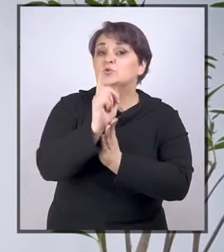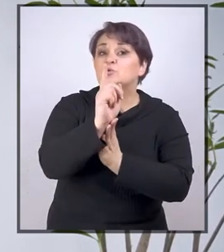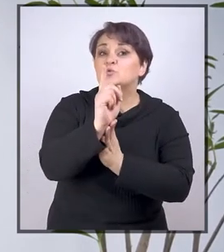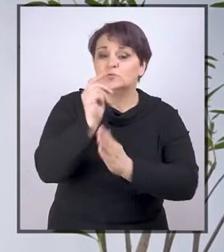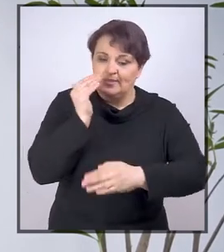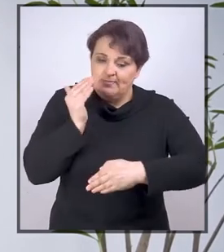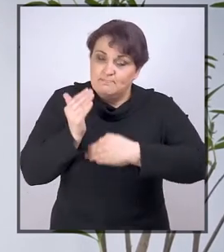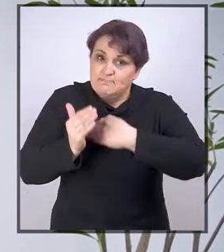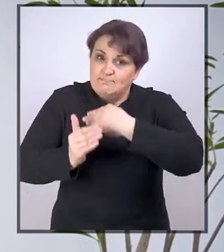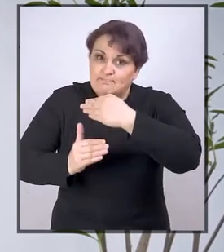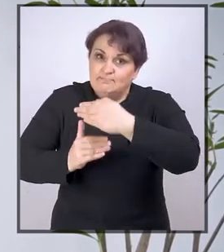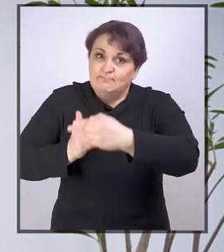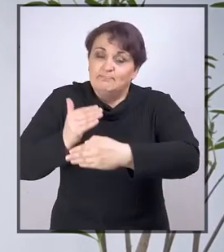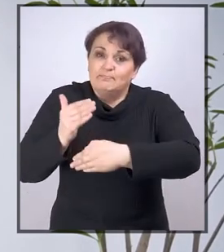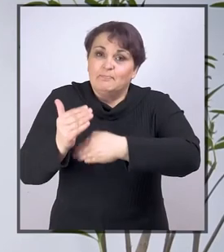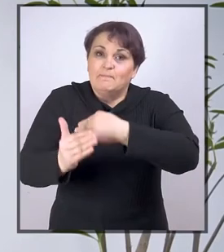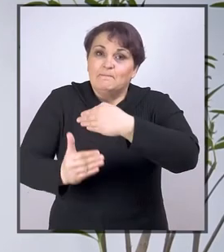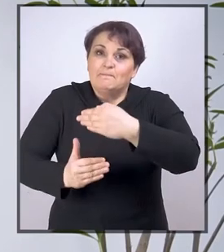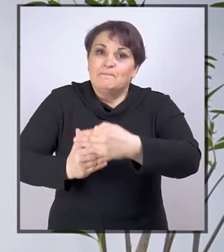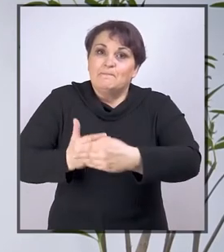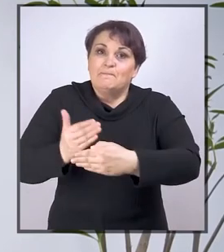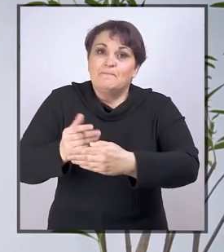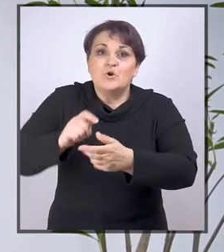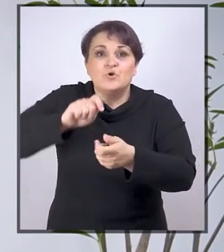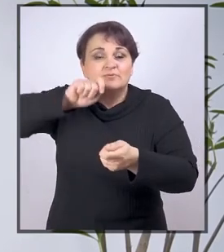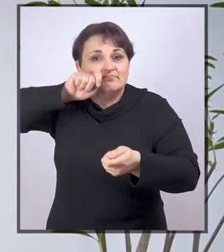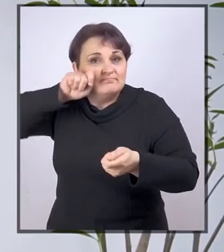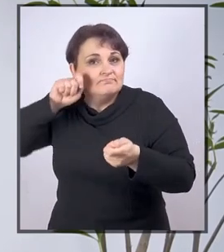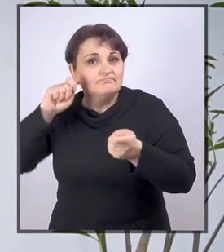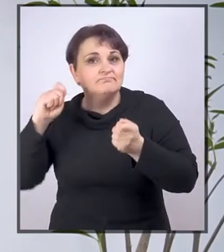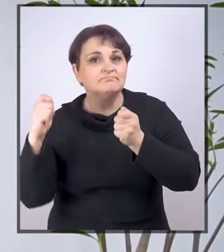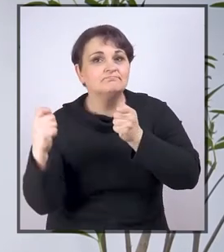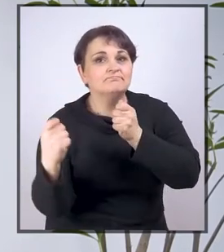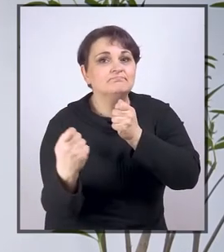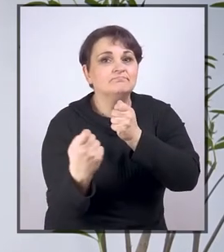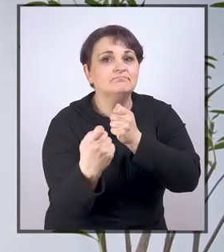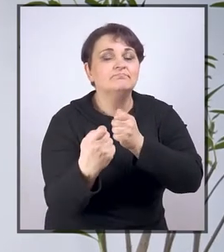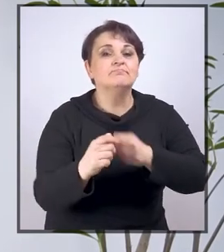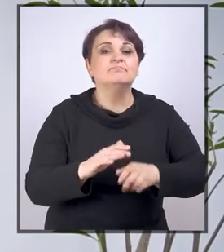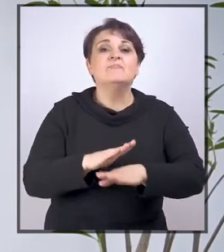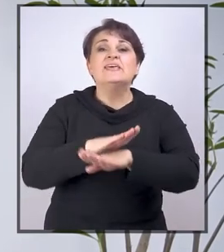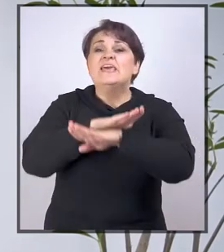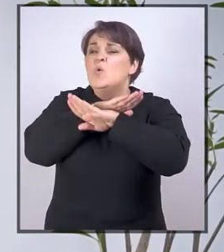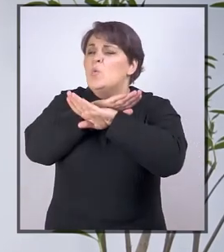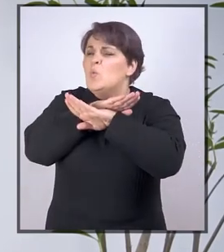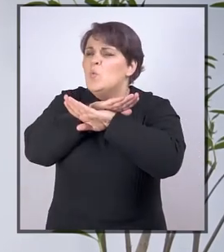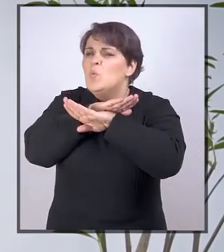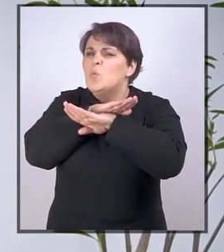rezultat procesa promjena u